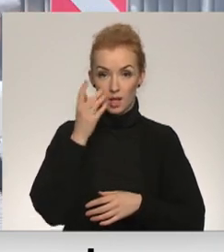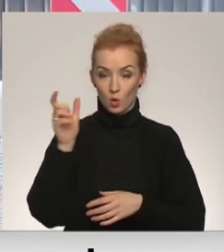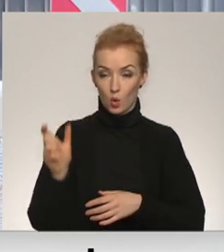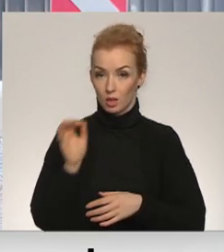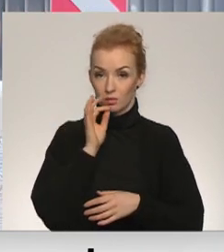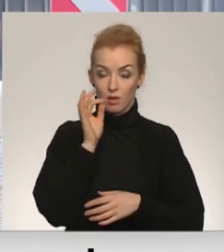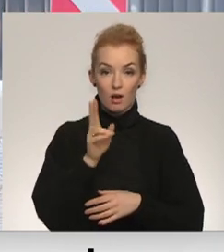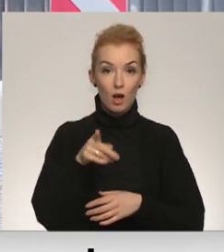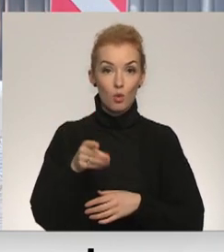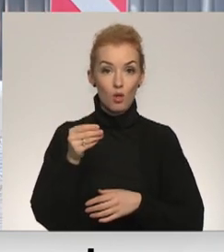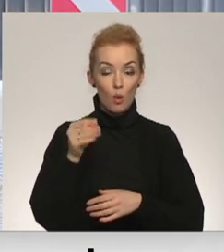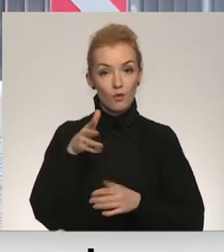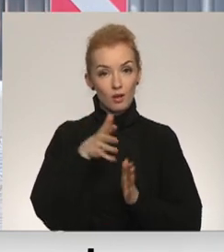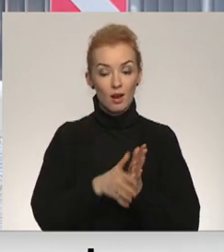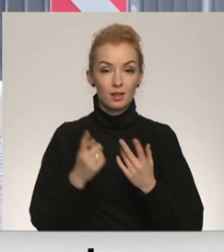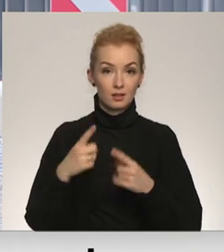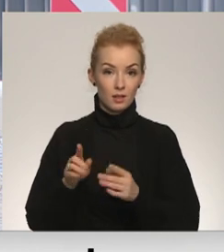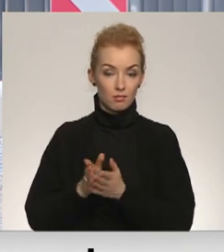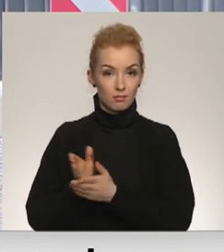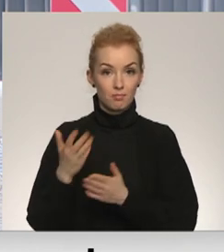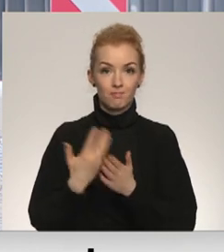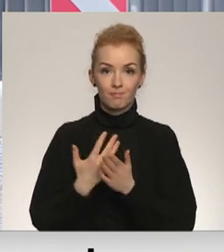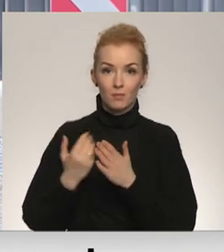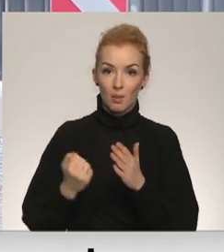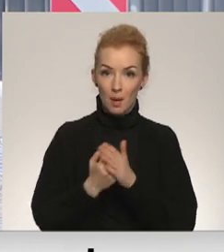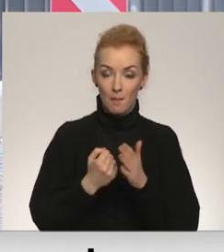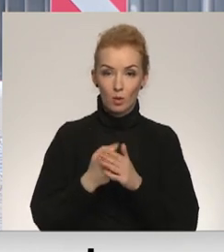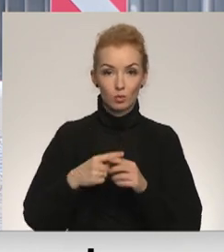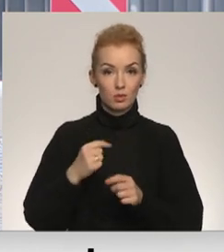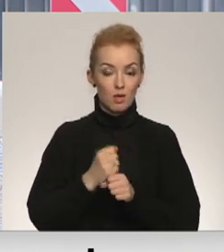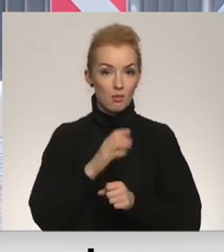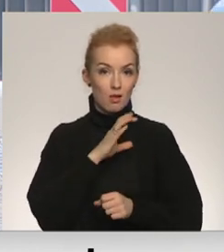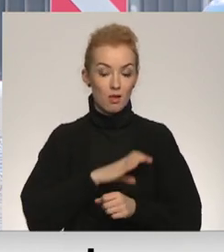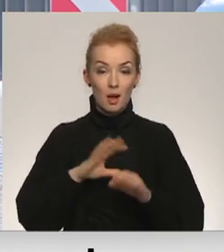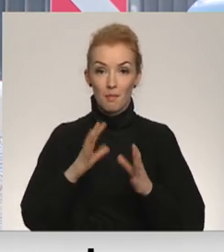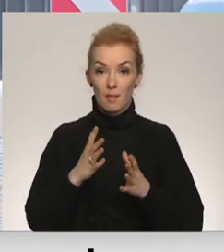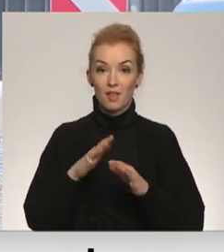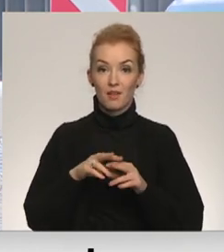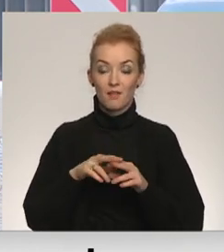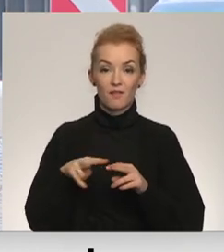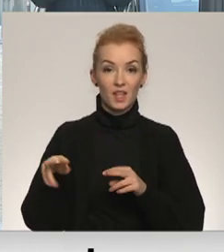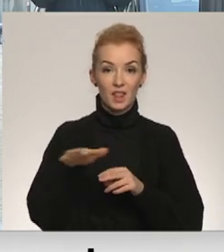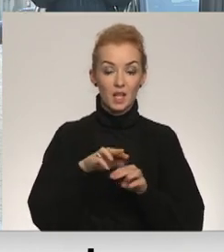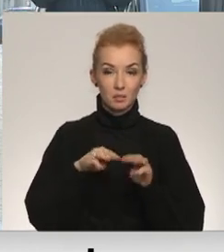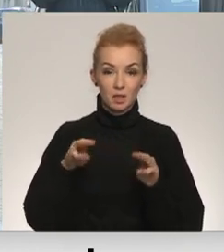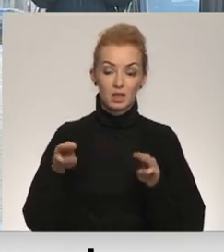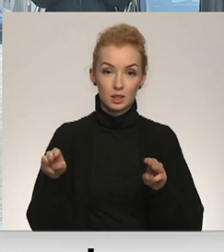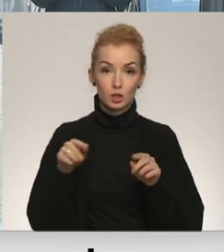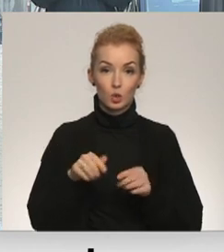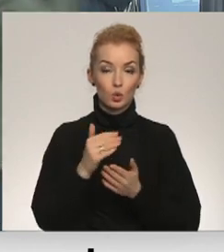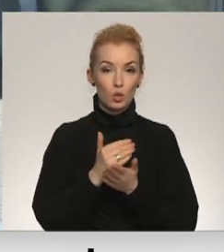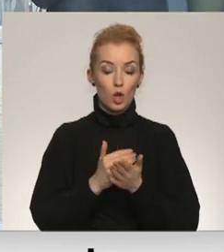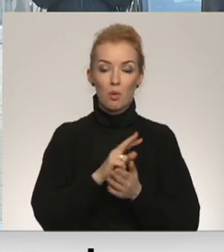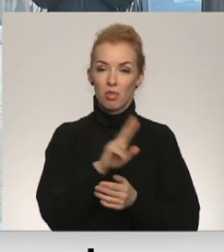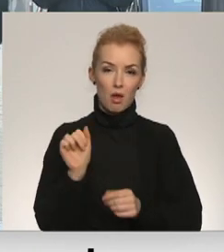šo naudu varētu tērēt jēkpilnāk, piemēram pabalstiem un darba algām. Tikmēr vides ministrijas aiztošos noteikumus apturēt